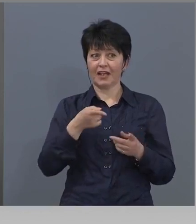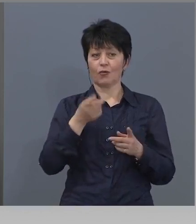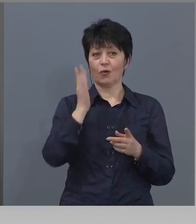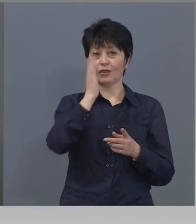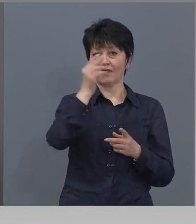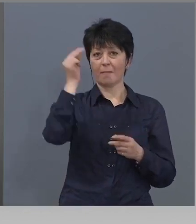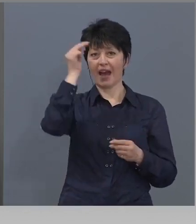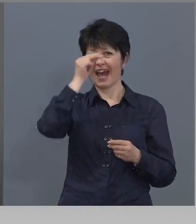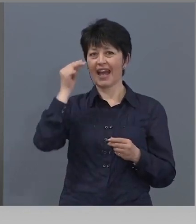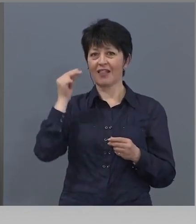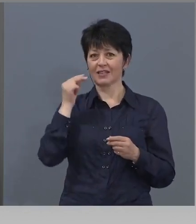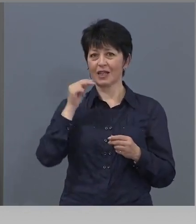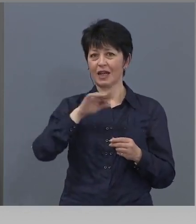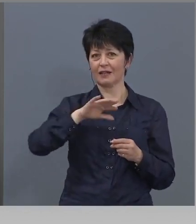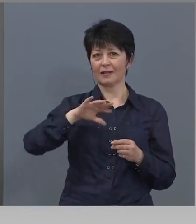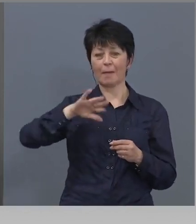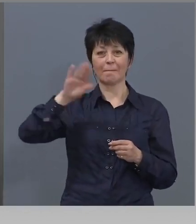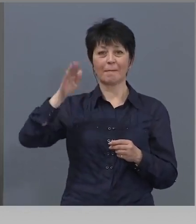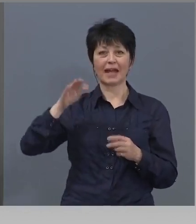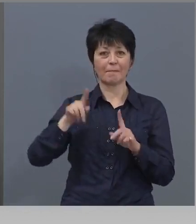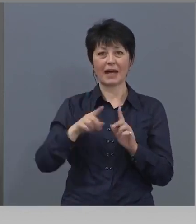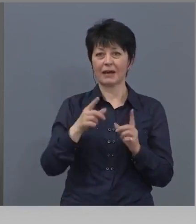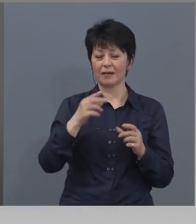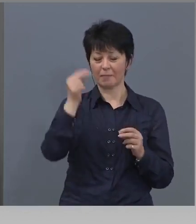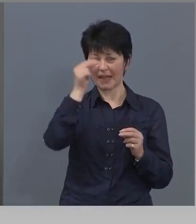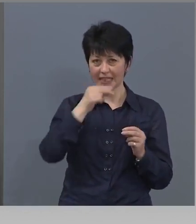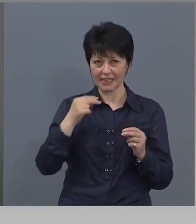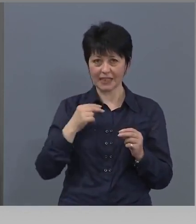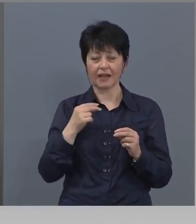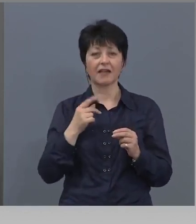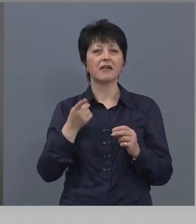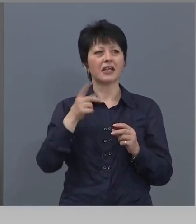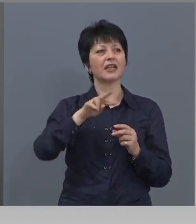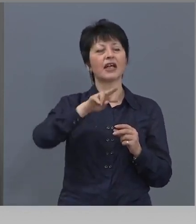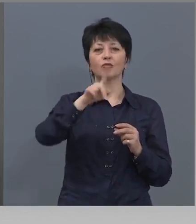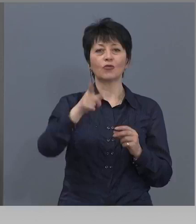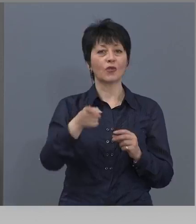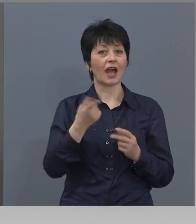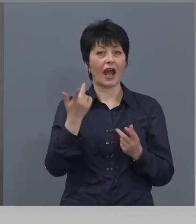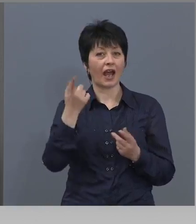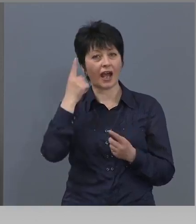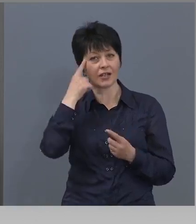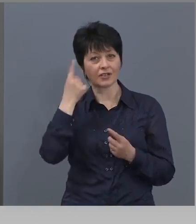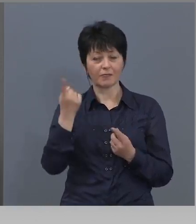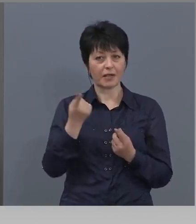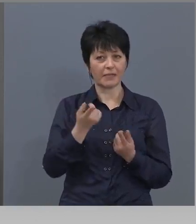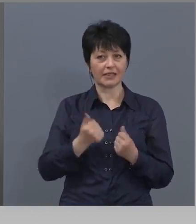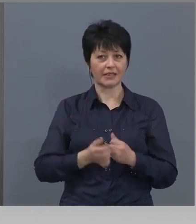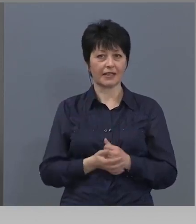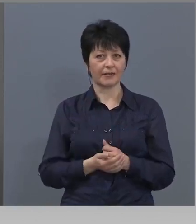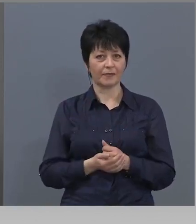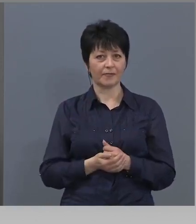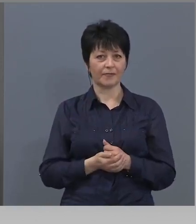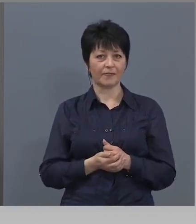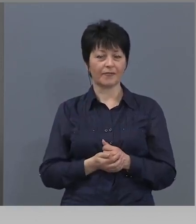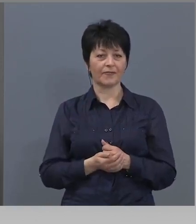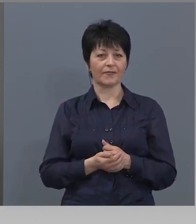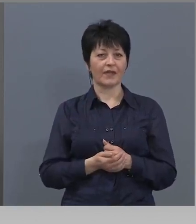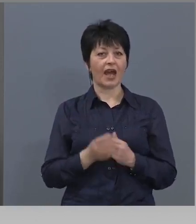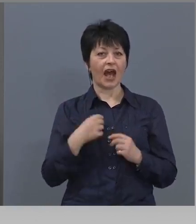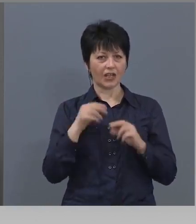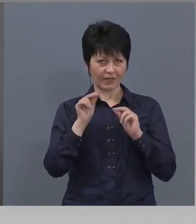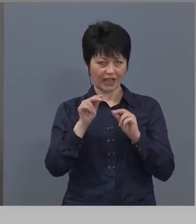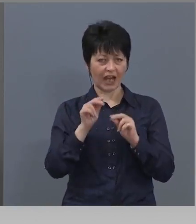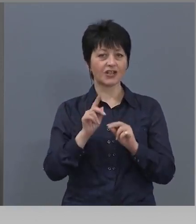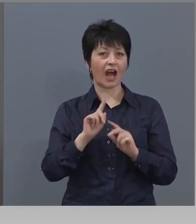тръгнал по предназначение? И въпроси към министър Маринов и към вас, като биждава секретар на МВР. колкото и да не е правил.